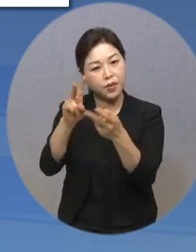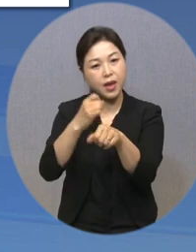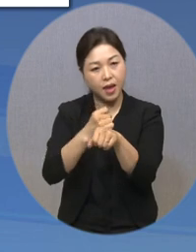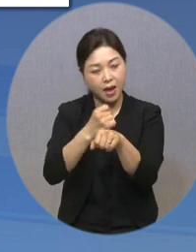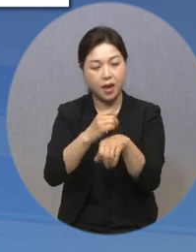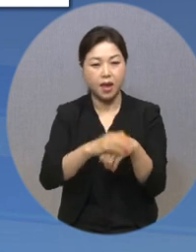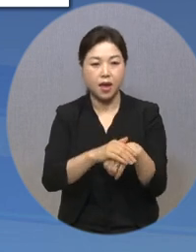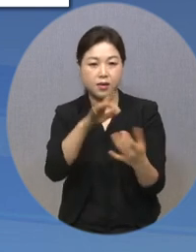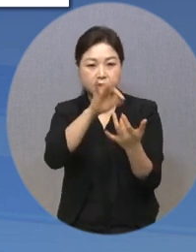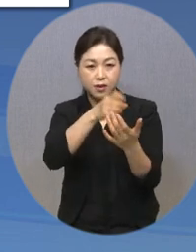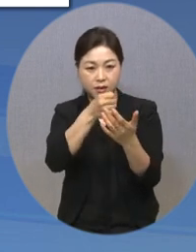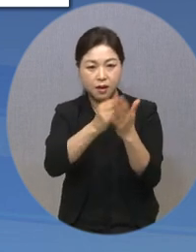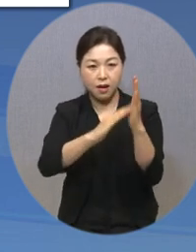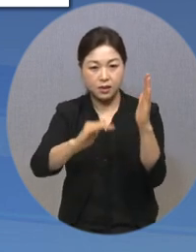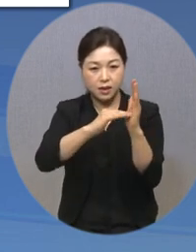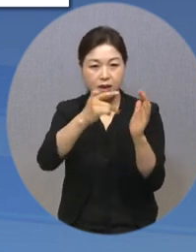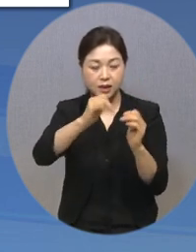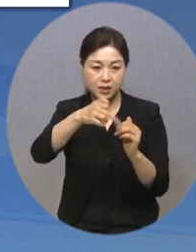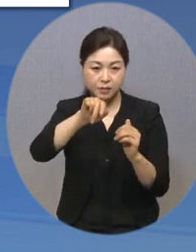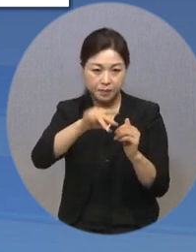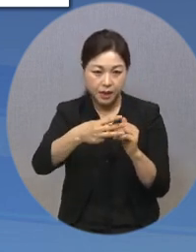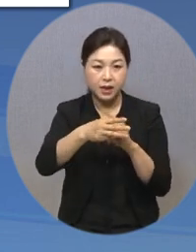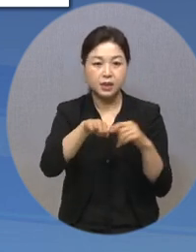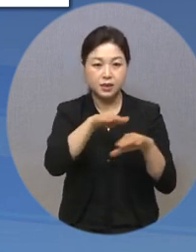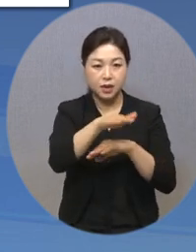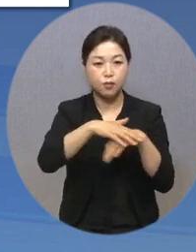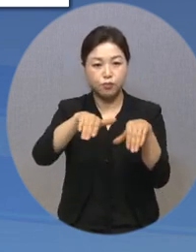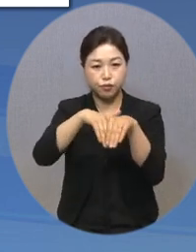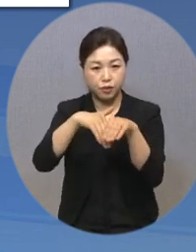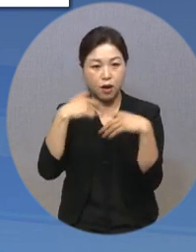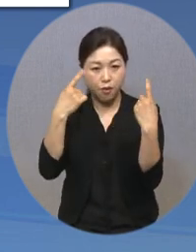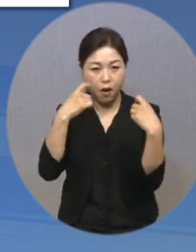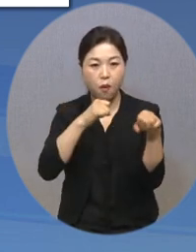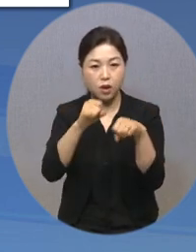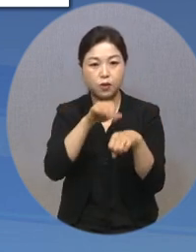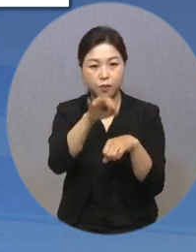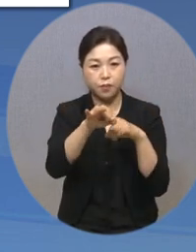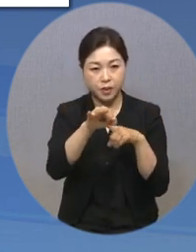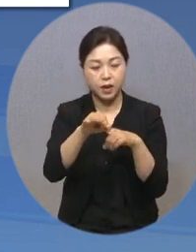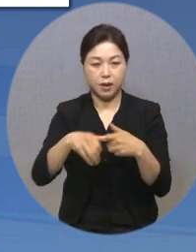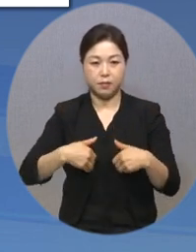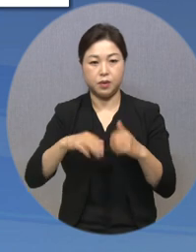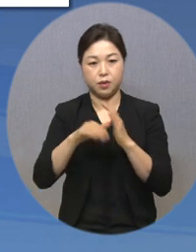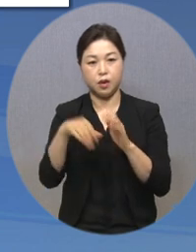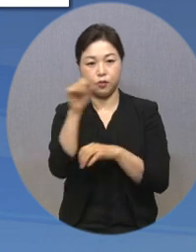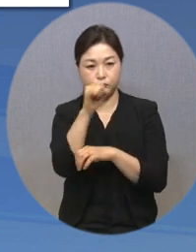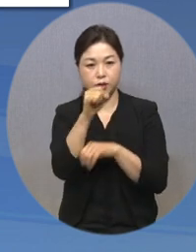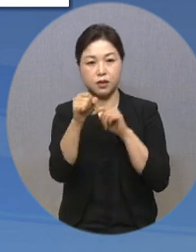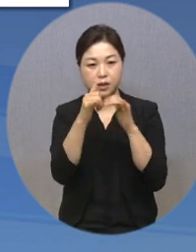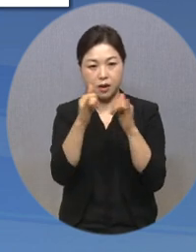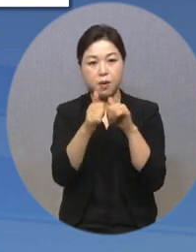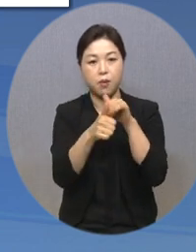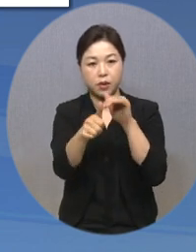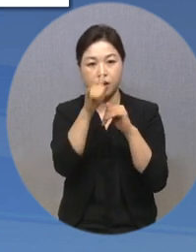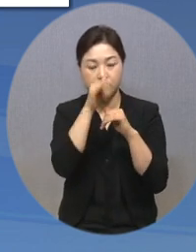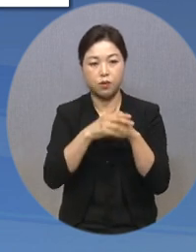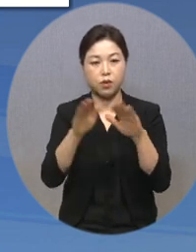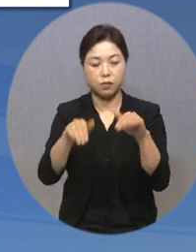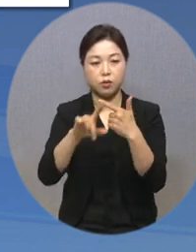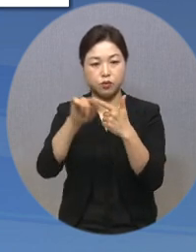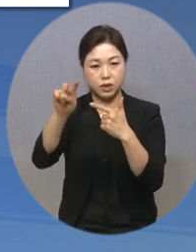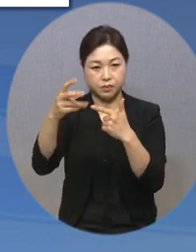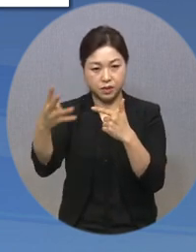가정에는 카니발 차량과 문화 여가 활동비, 필요시 운전기사를 지원하며 오는 24일까지